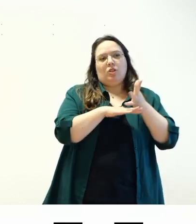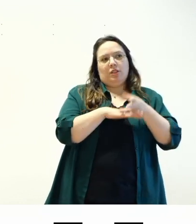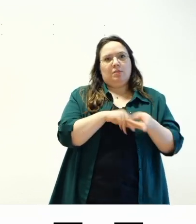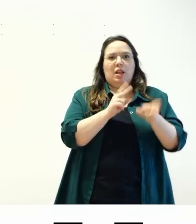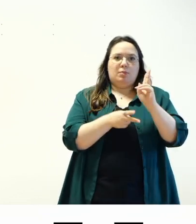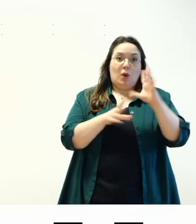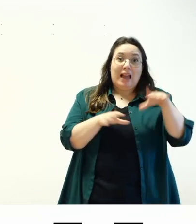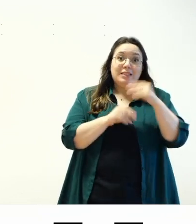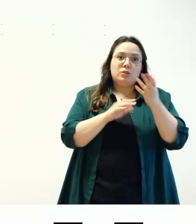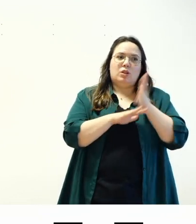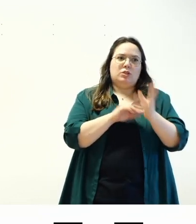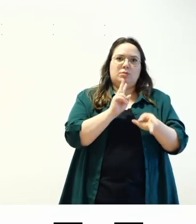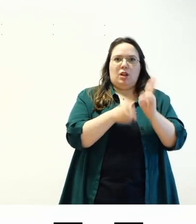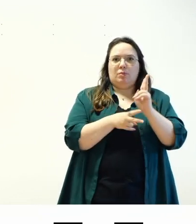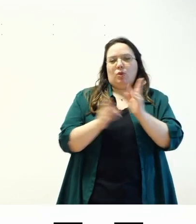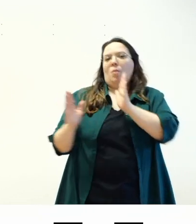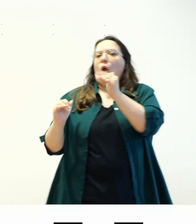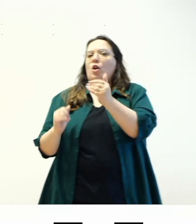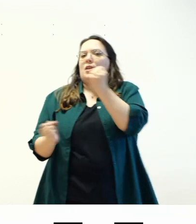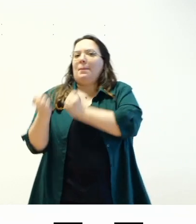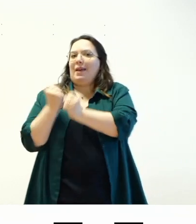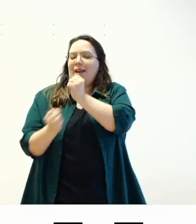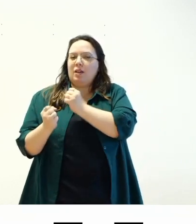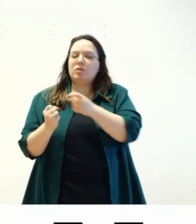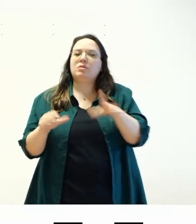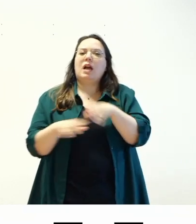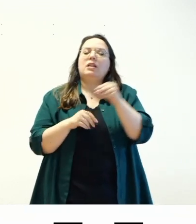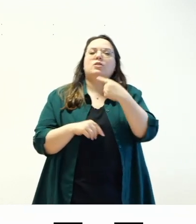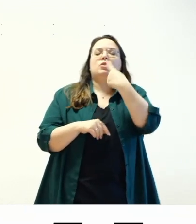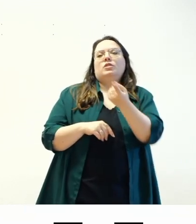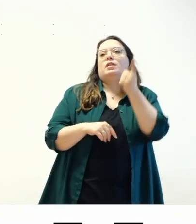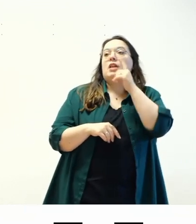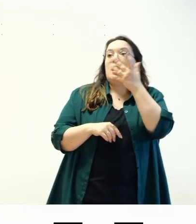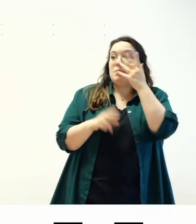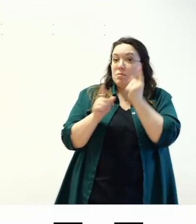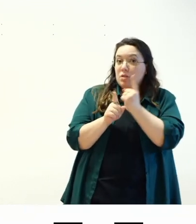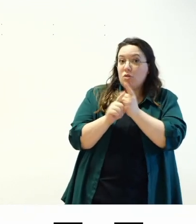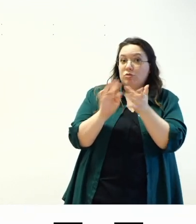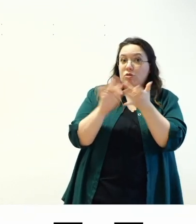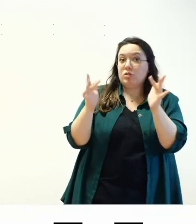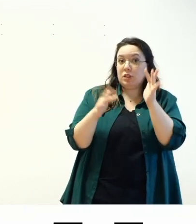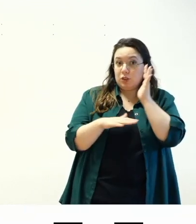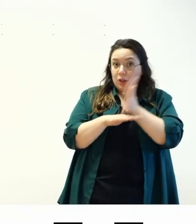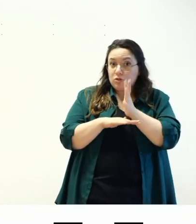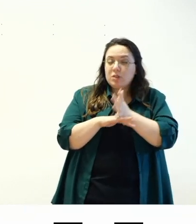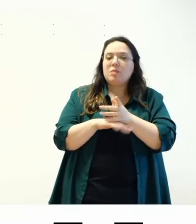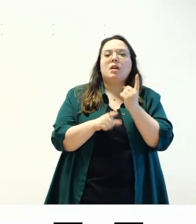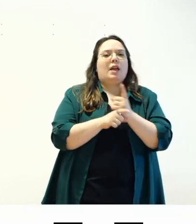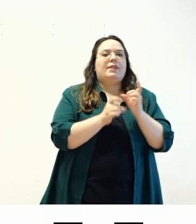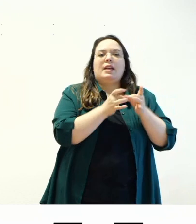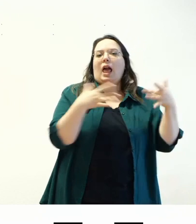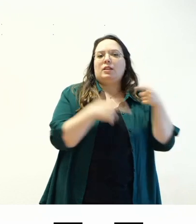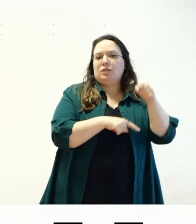quindi giustamente si diceva se hai bisogno di fare in modo che il tuo sito web sia accessibile devi continuare a utilizzare l'editor classico